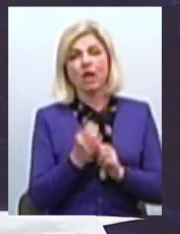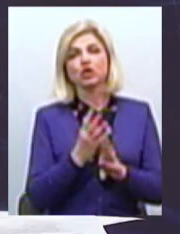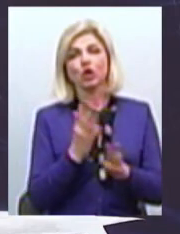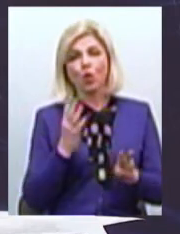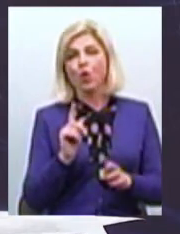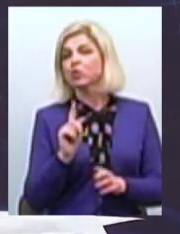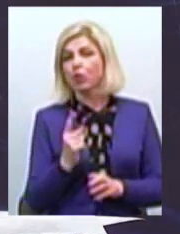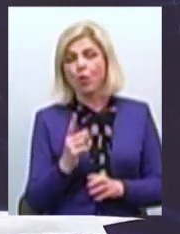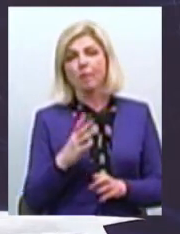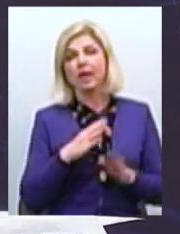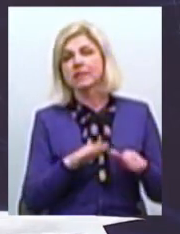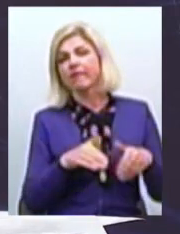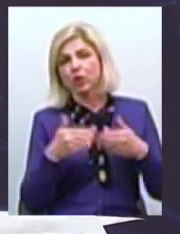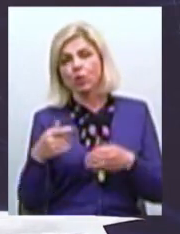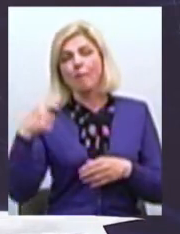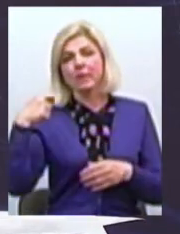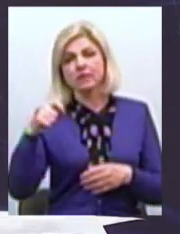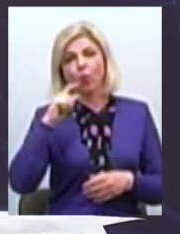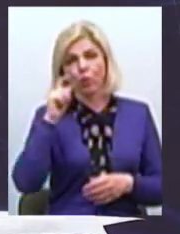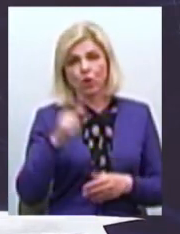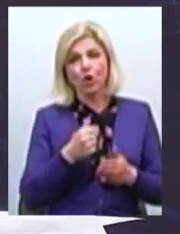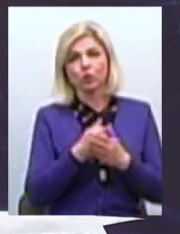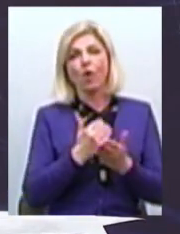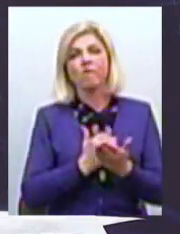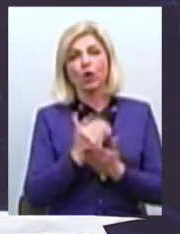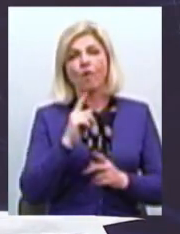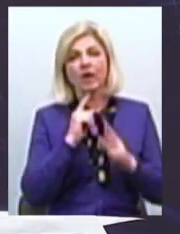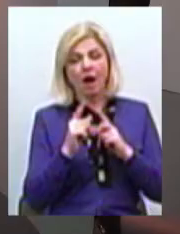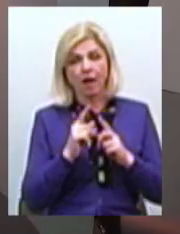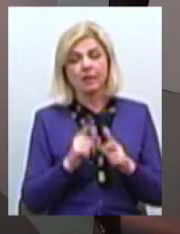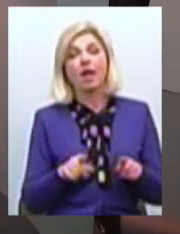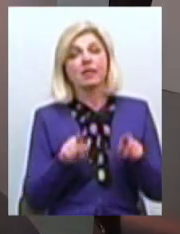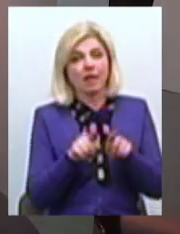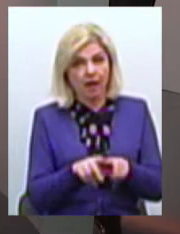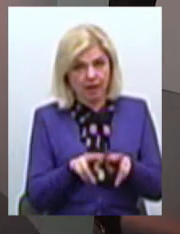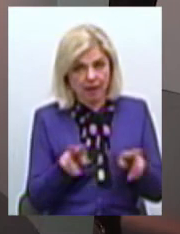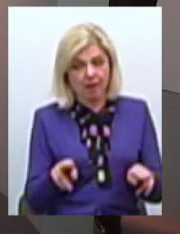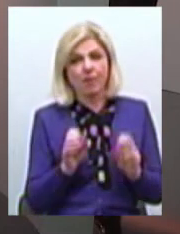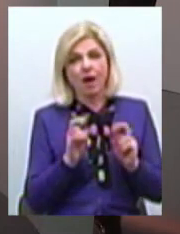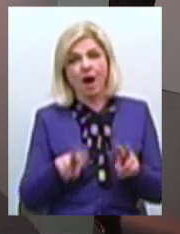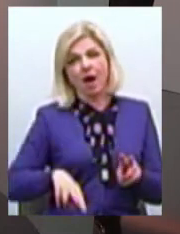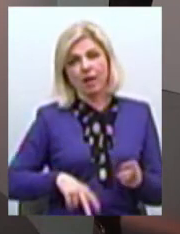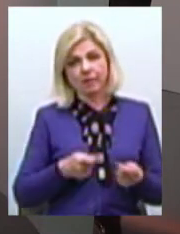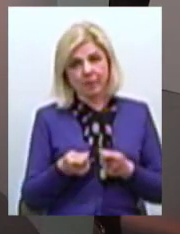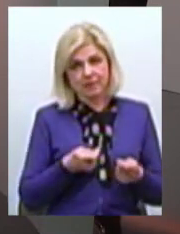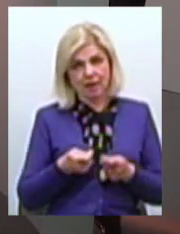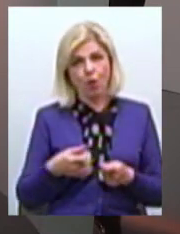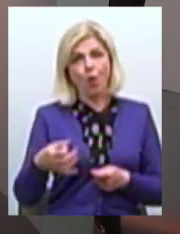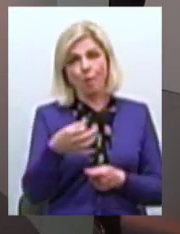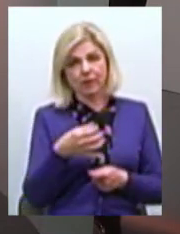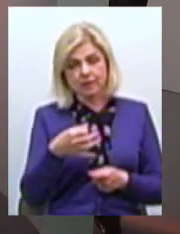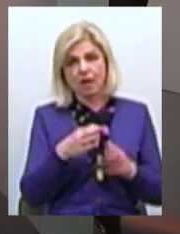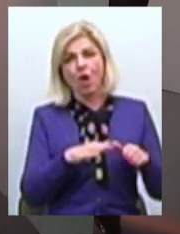звернувся президент України До Верховної Ради Таким же чином І так, як адміністрація, обласна адміністрація